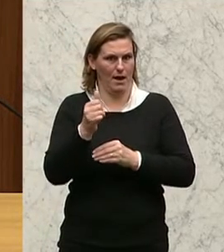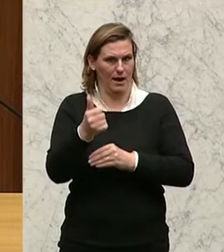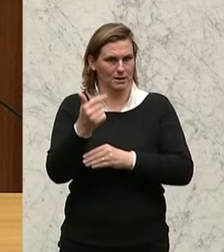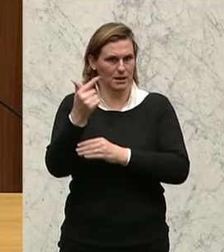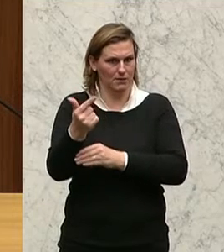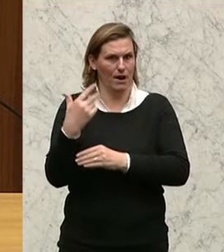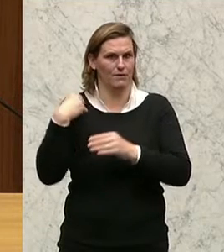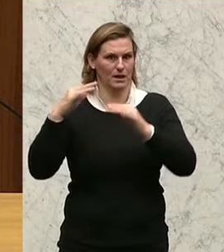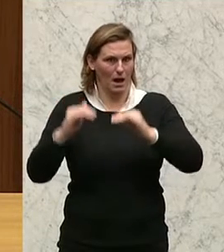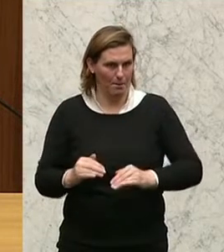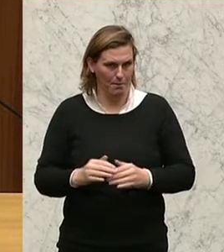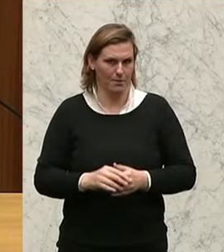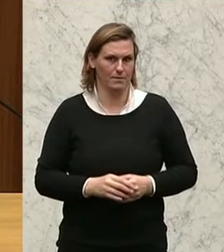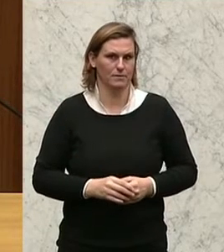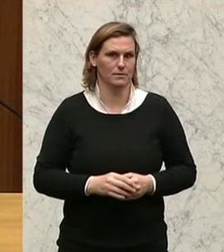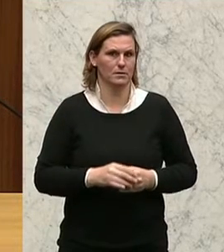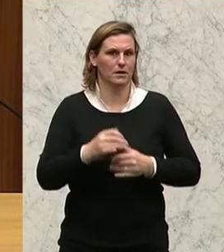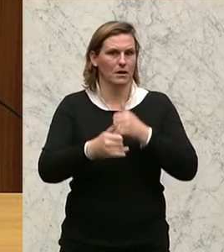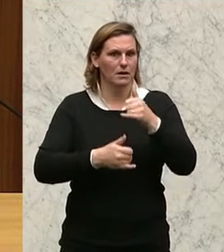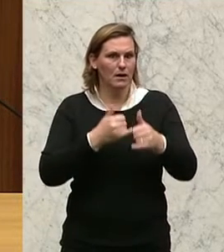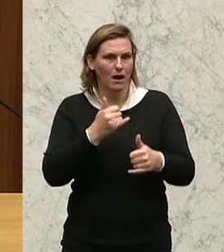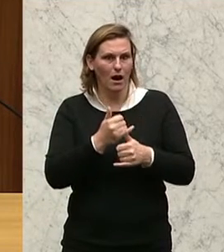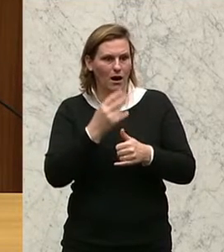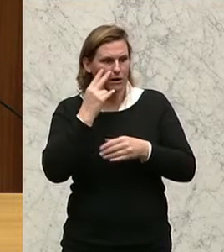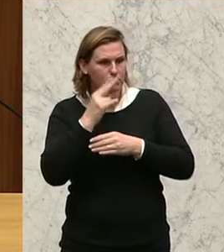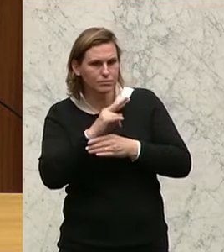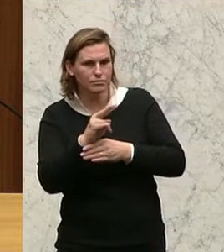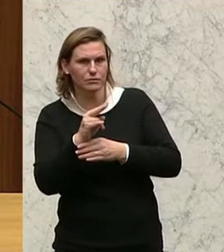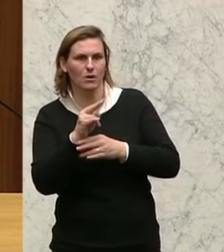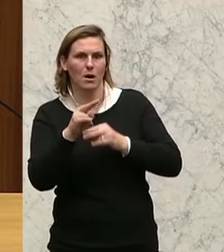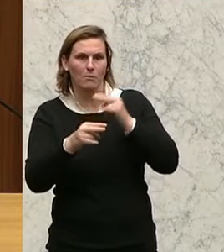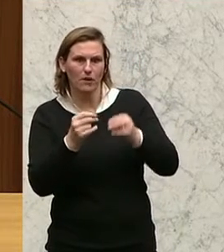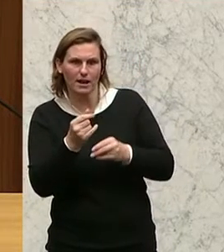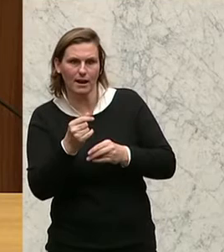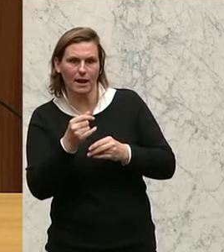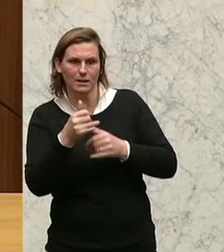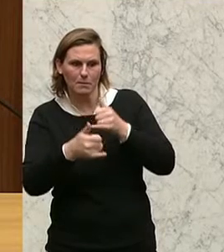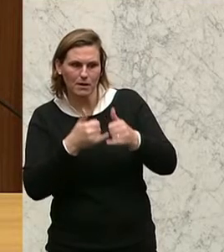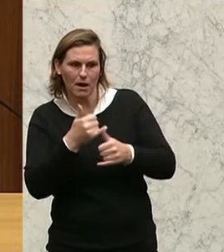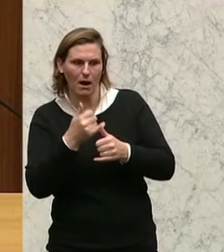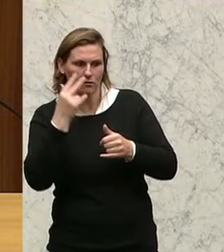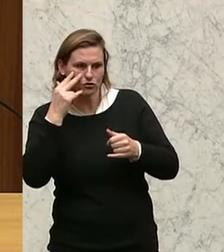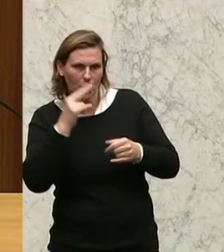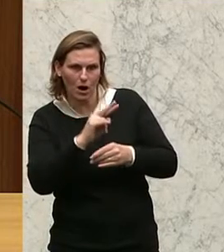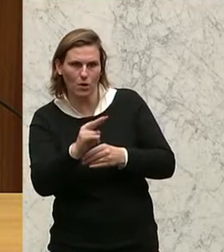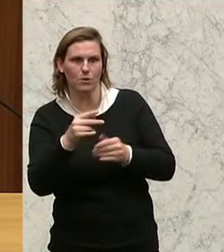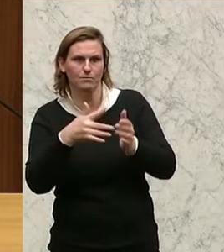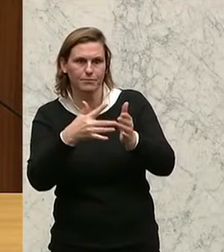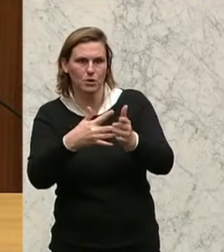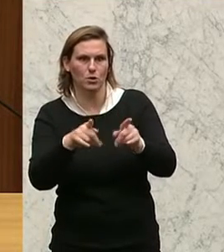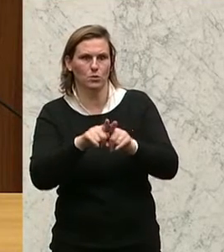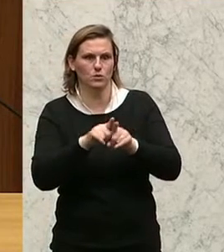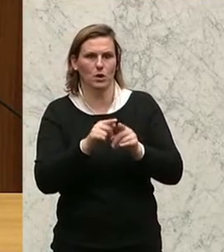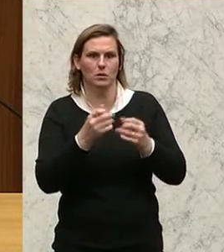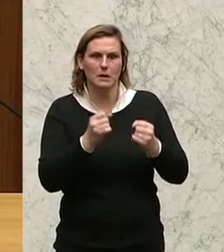wieder abgeschafft werden. Eine jährliche Valorisierung des Pflegegeldes kommt und eine Mindestpension in der Höhe von 1.200